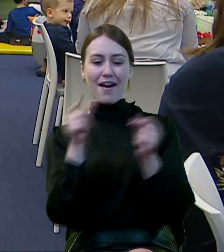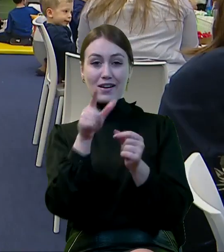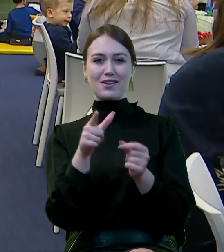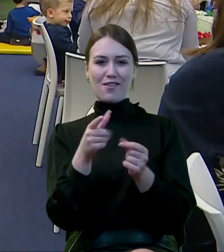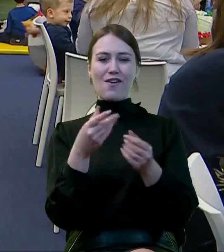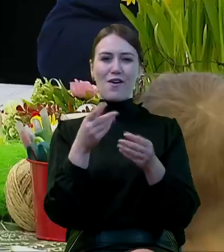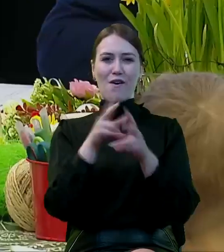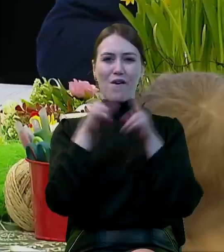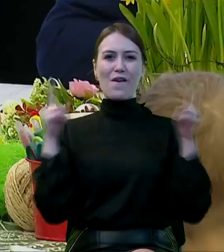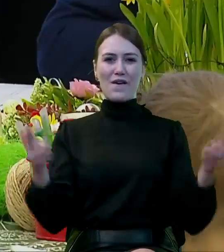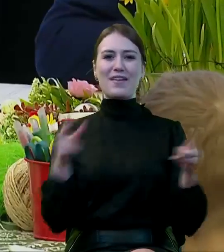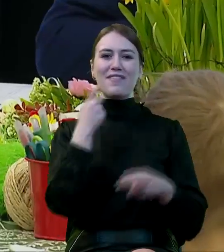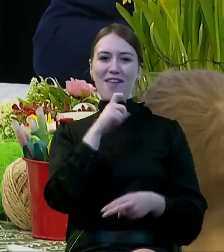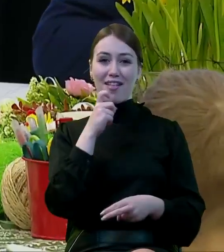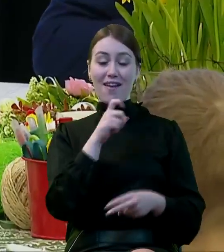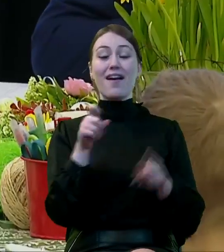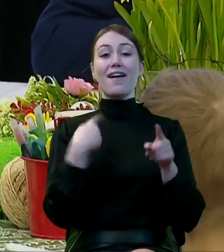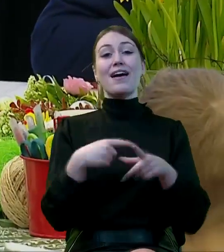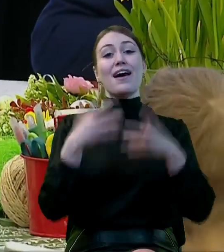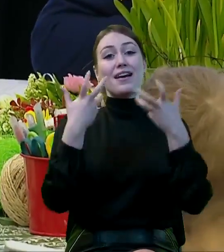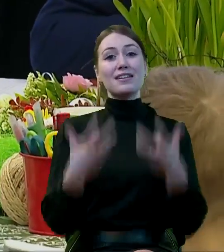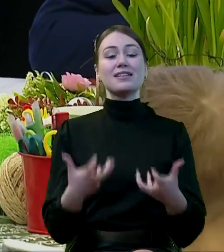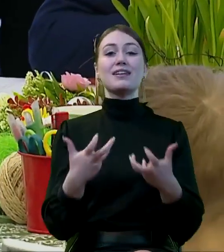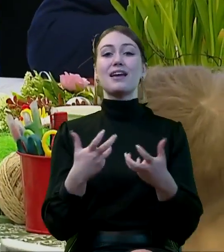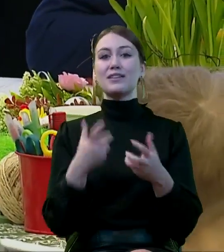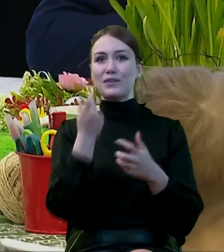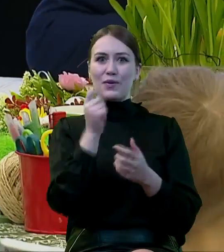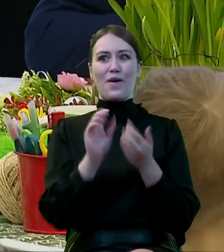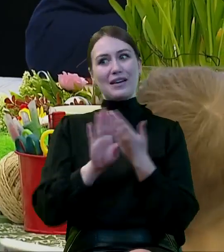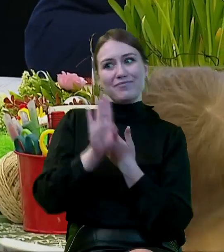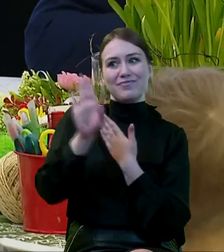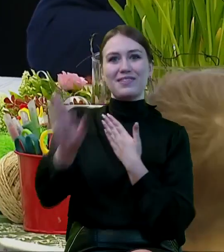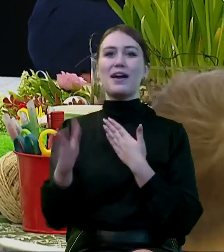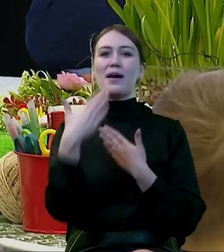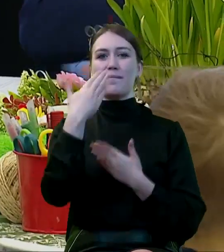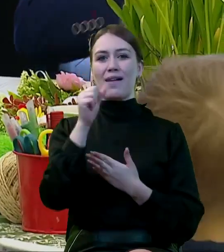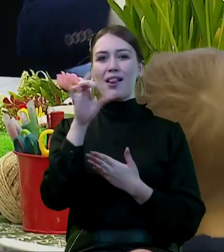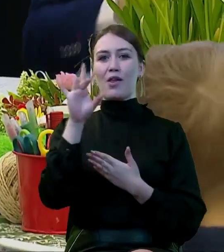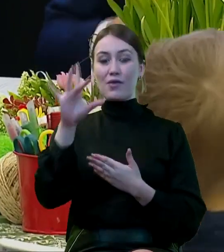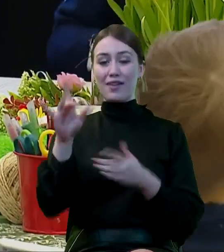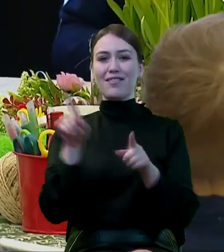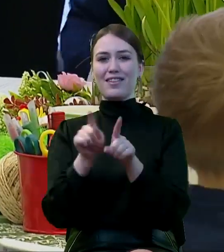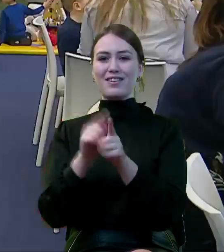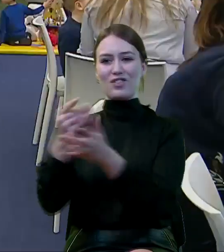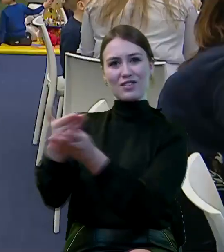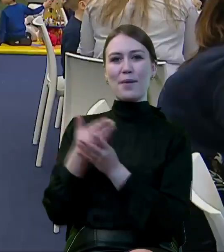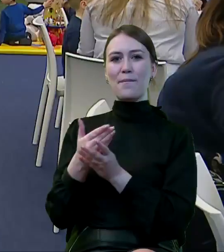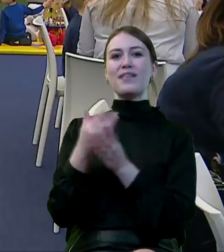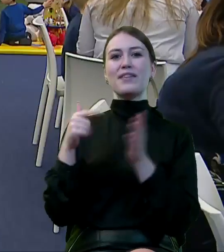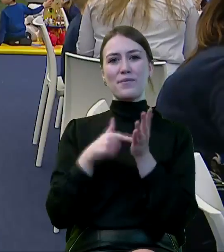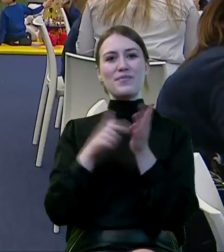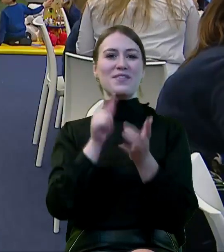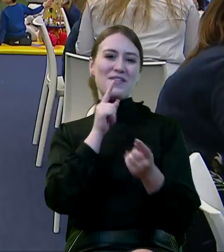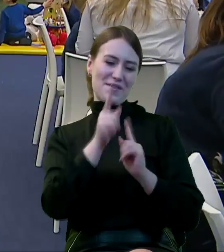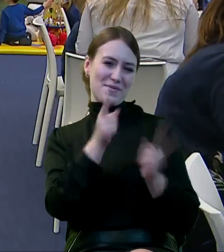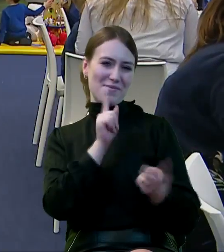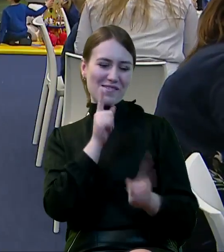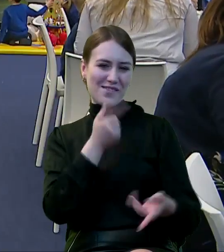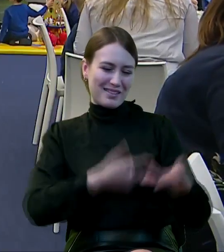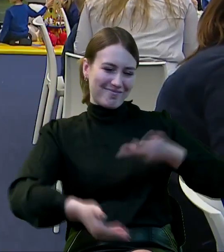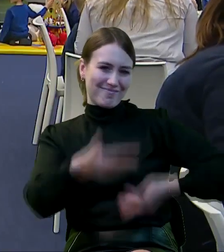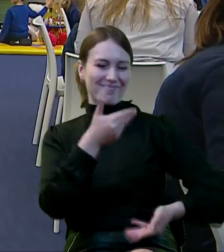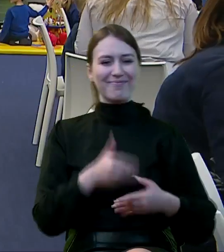A ja teraz chciałabym oderwać od tych zadań na chwilę panią minister Marlenę Maląg i zapraszam tutaj do zabrania głosu.